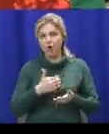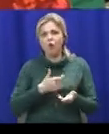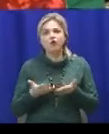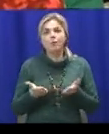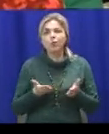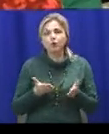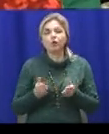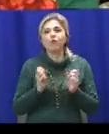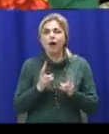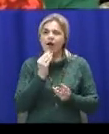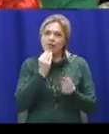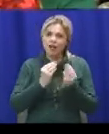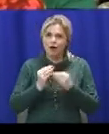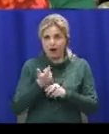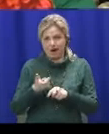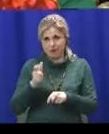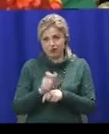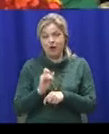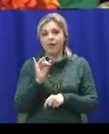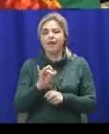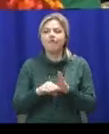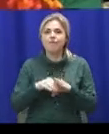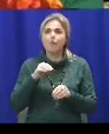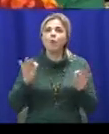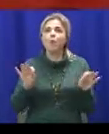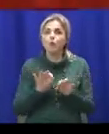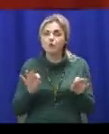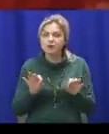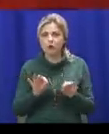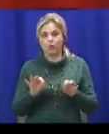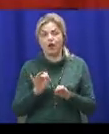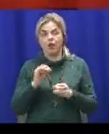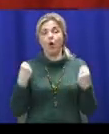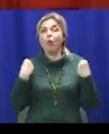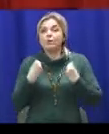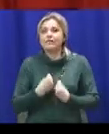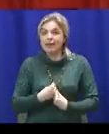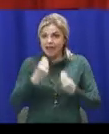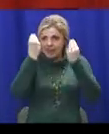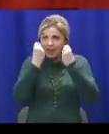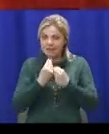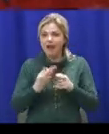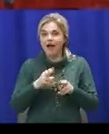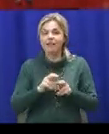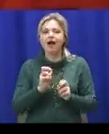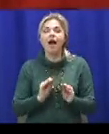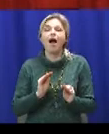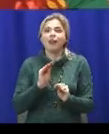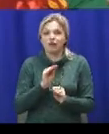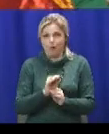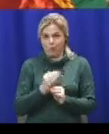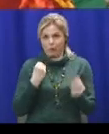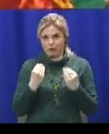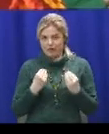найкраще. Я підібрала музику, хустину – це як аксесуар, атрибут до мого вірша, щоб